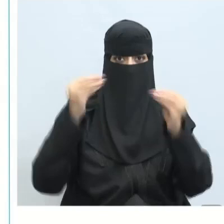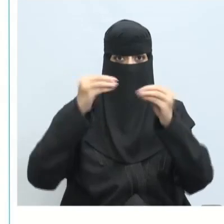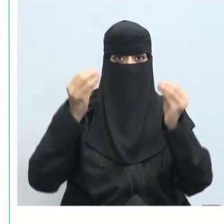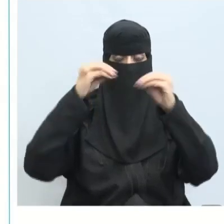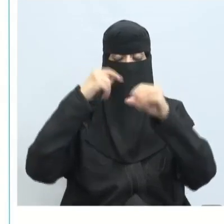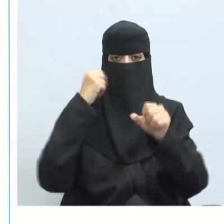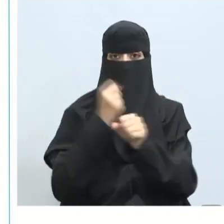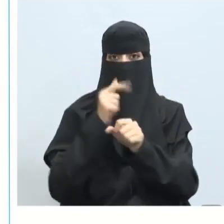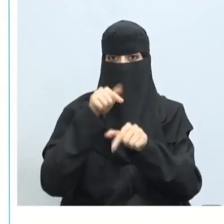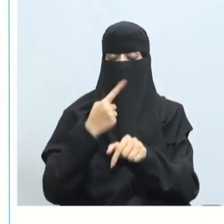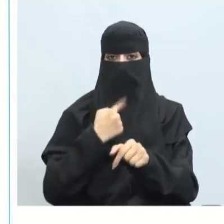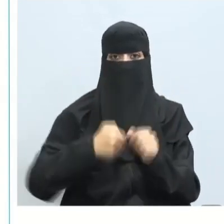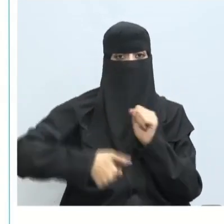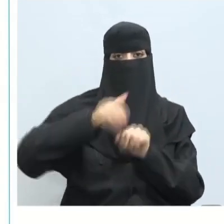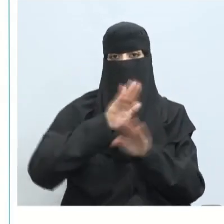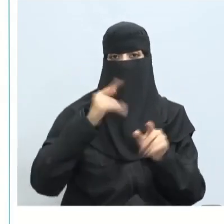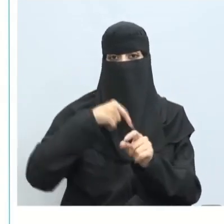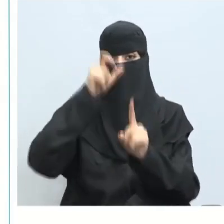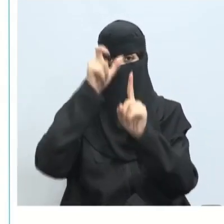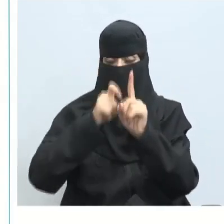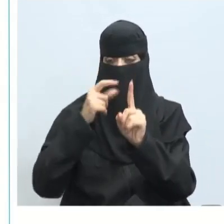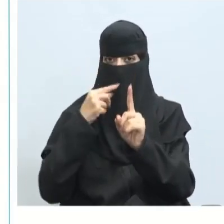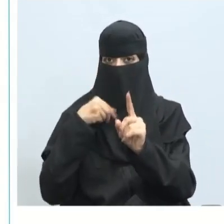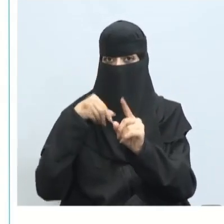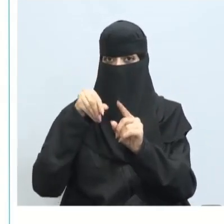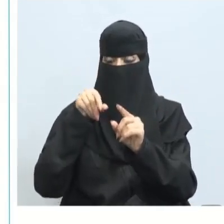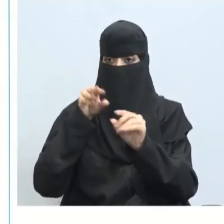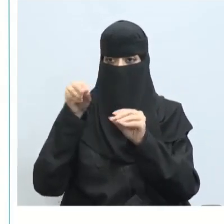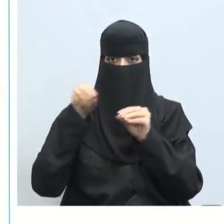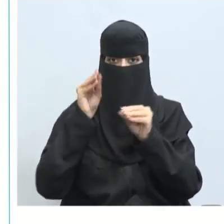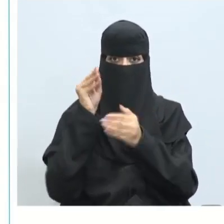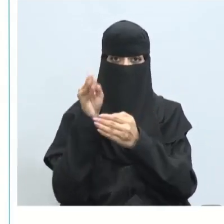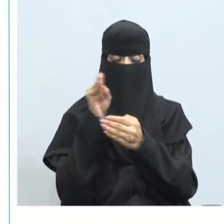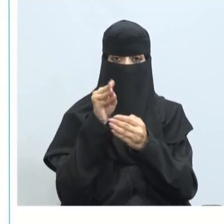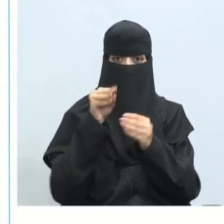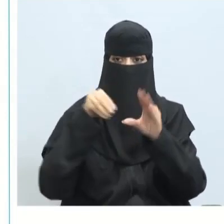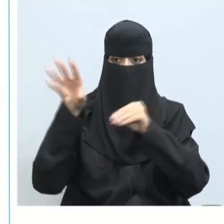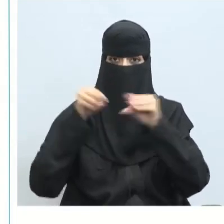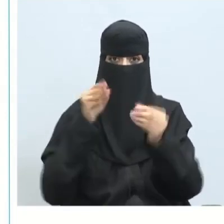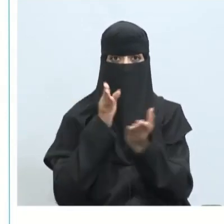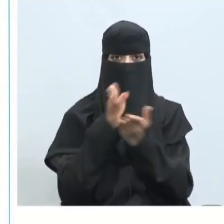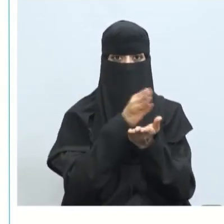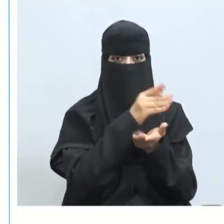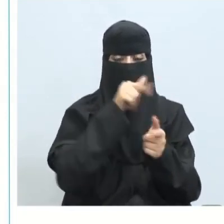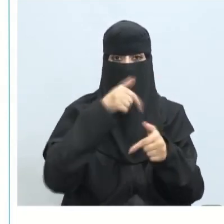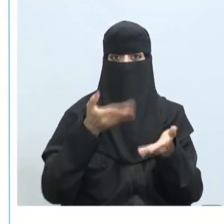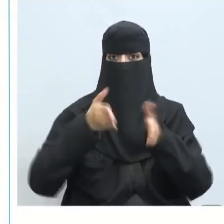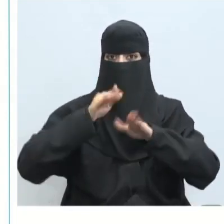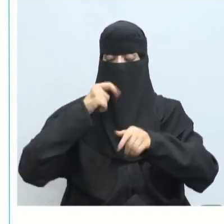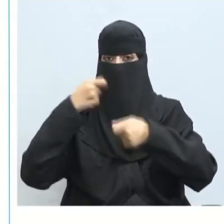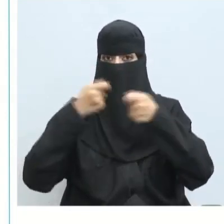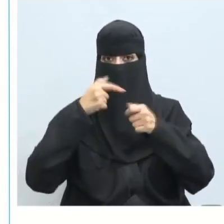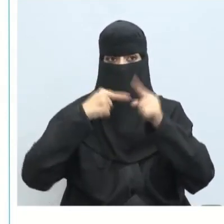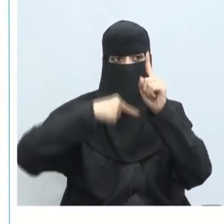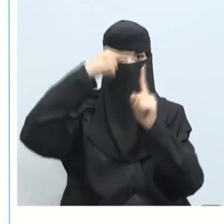نلاحظ مثلا مندوب المبيعات موظف مندوب المبيعات قد يديه مبيعات أكبر من مثلا معدلات